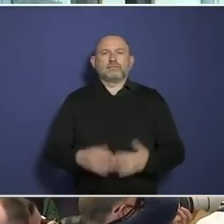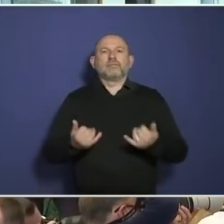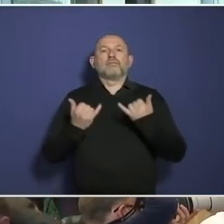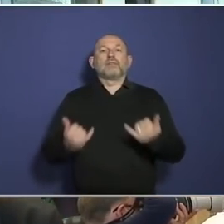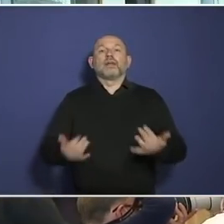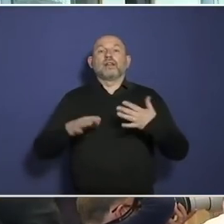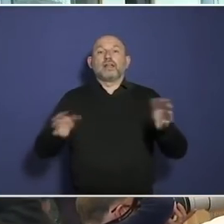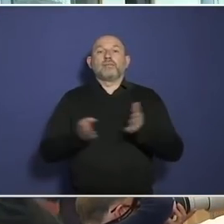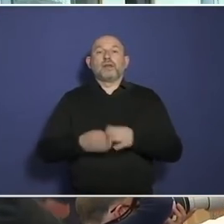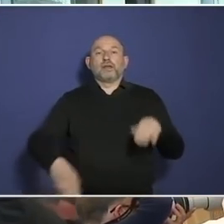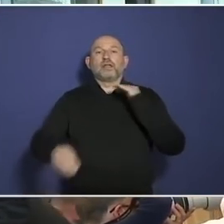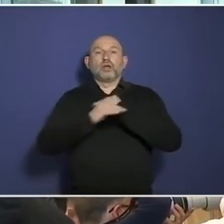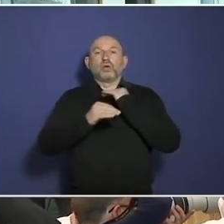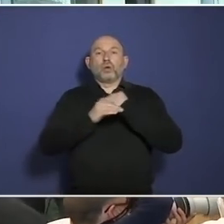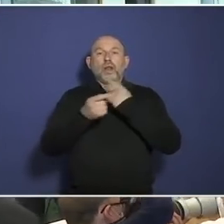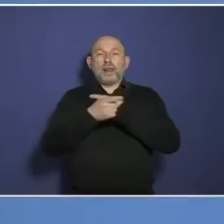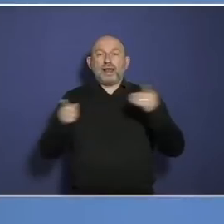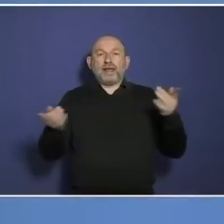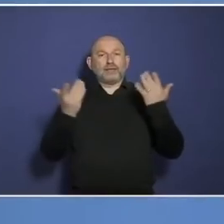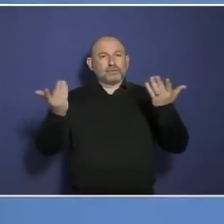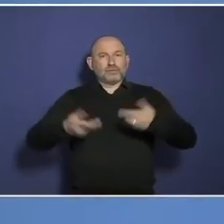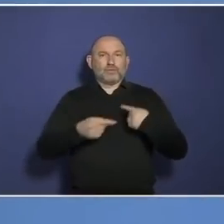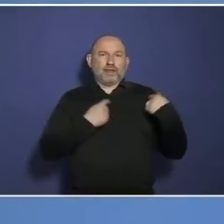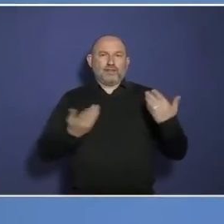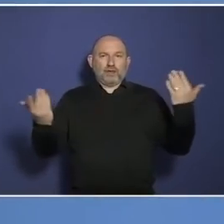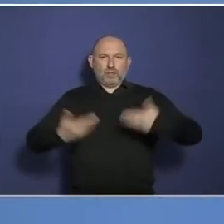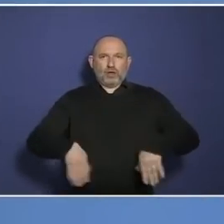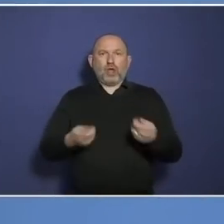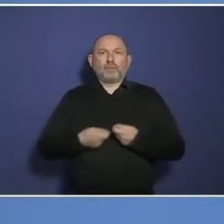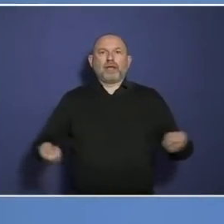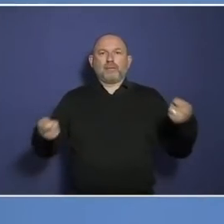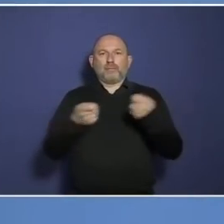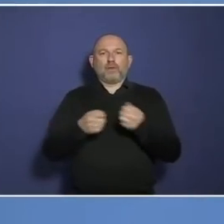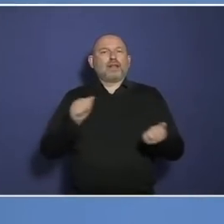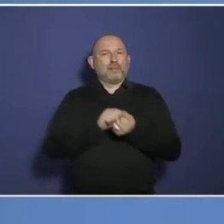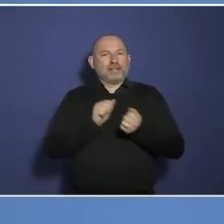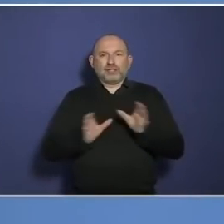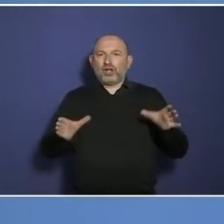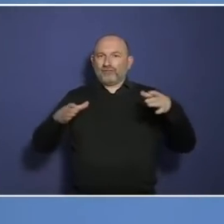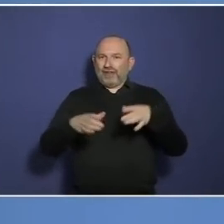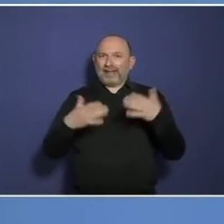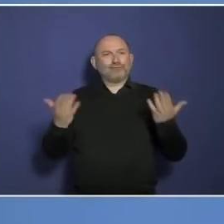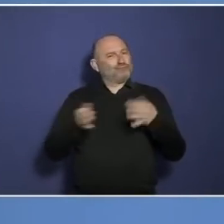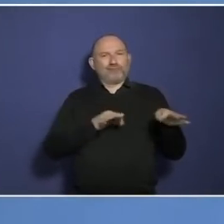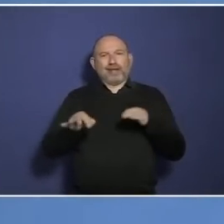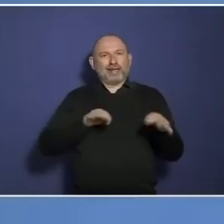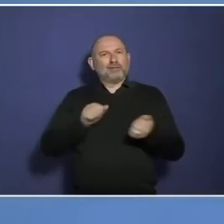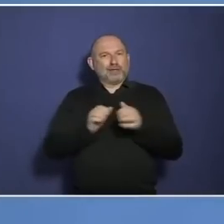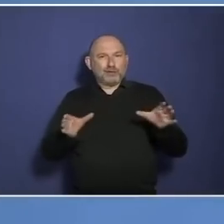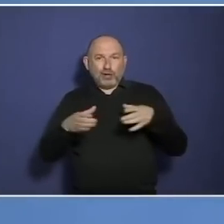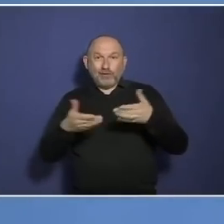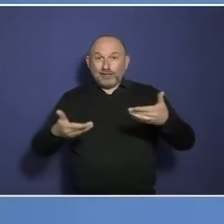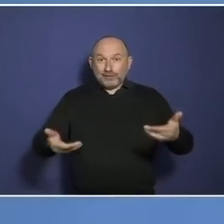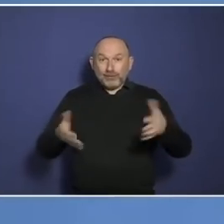Liebe Kolleginnen, liebe Kollegen, Herzlich willkommen in der Bundespressekonferenz zu unserer regelmäßigen Pressekonferenz